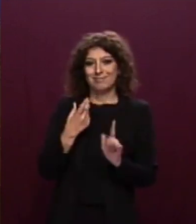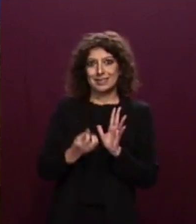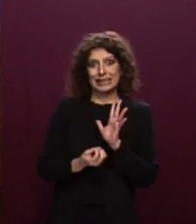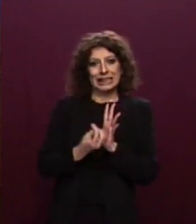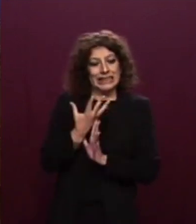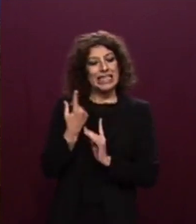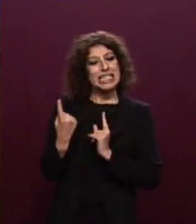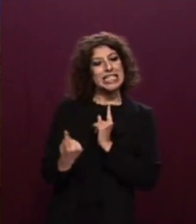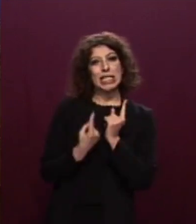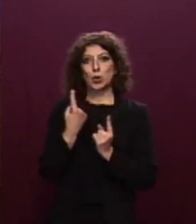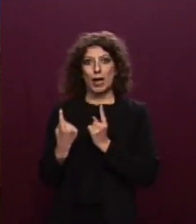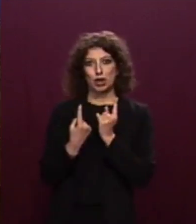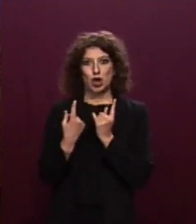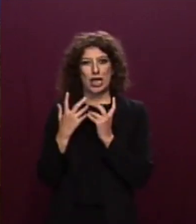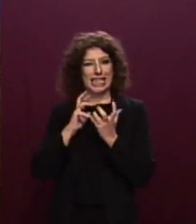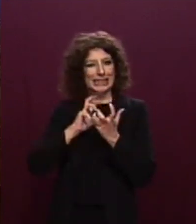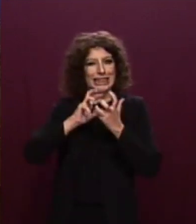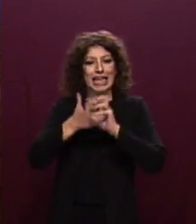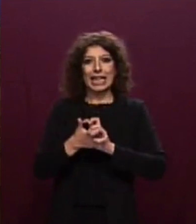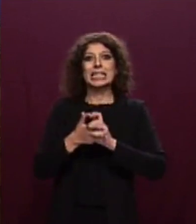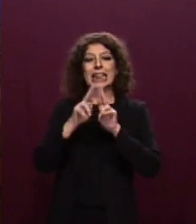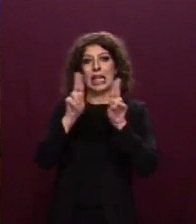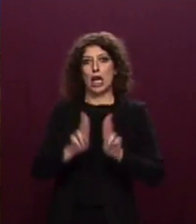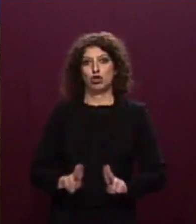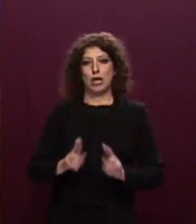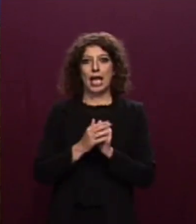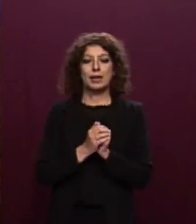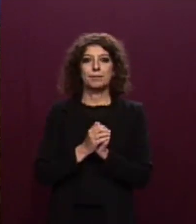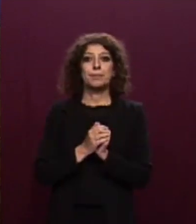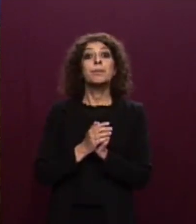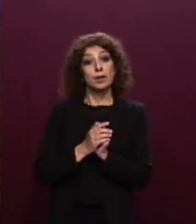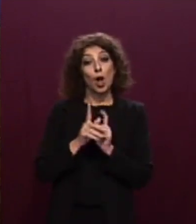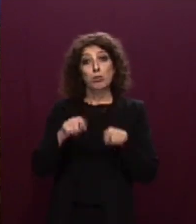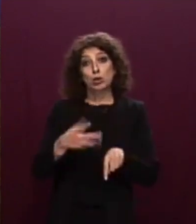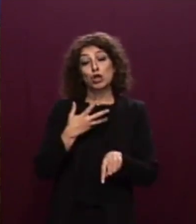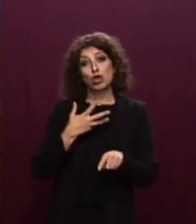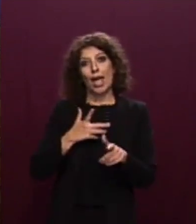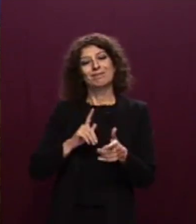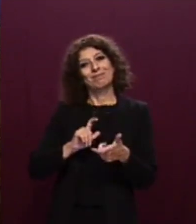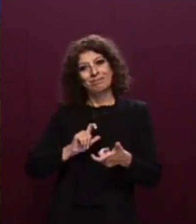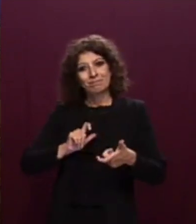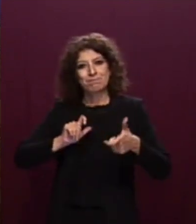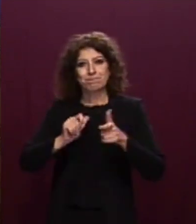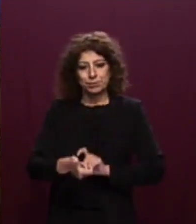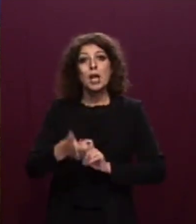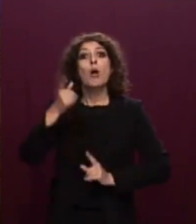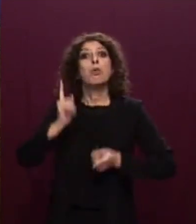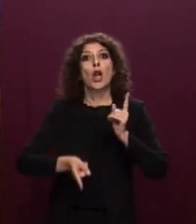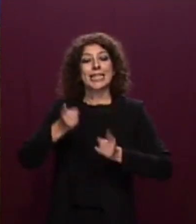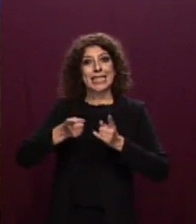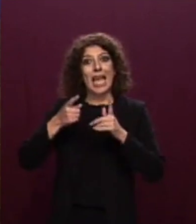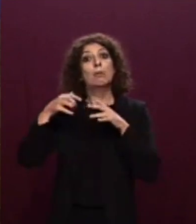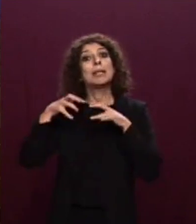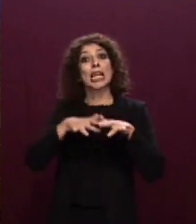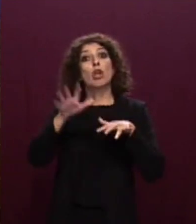anch'essi assolutamente non voluti dal Governo, con il rischio di produrre ripercussioni sulle politiche migratorie a livello europeo, ma